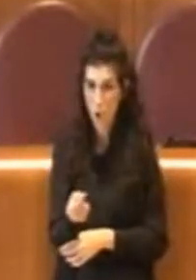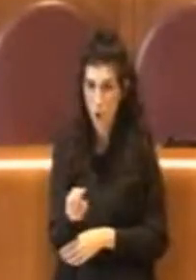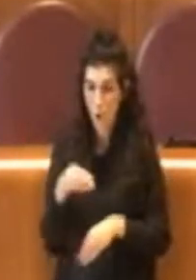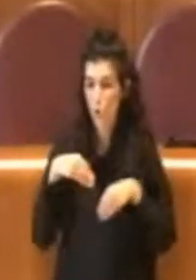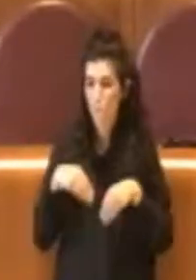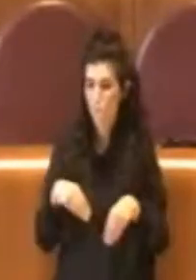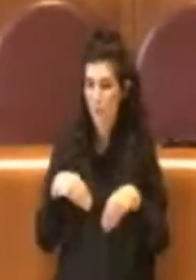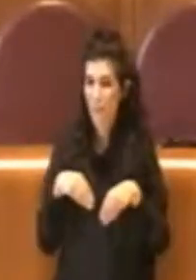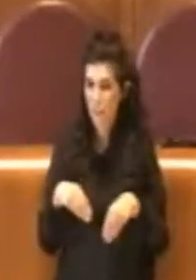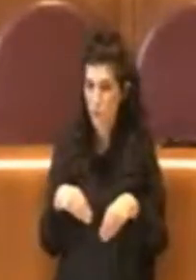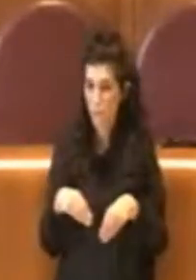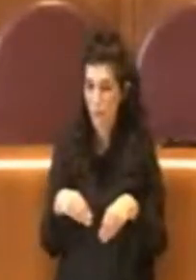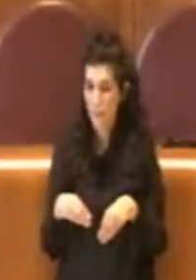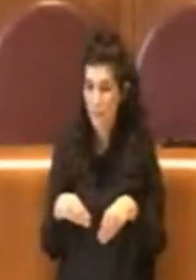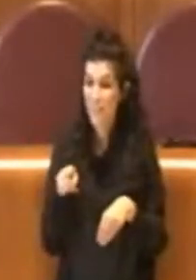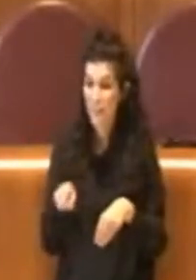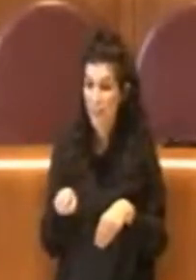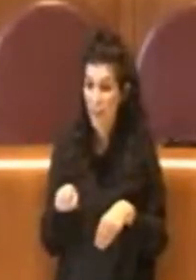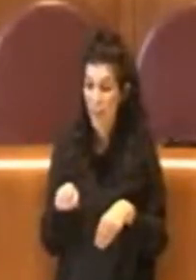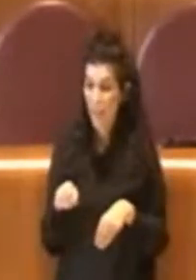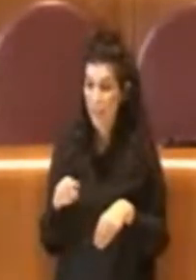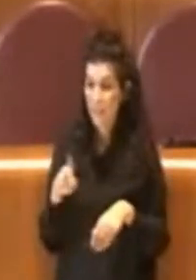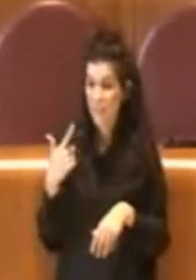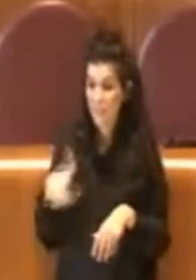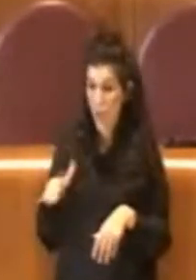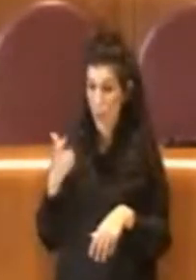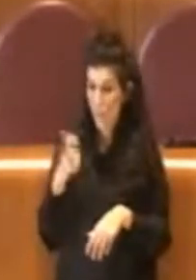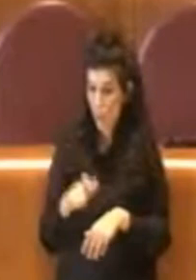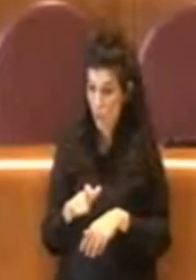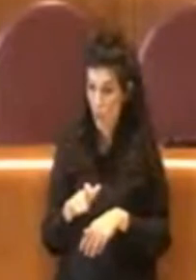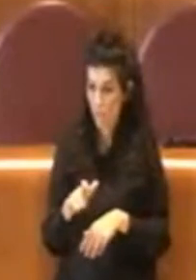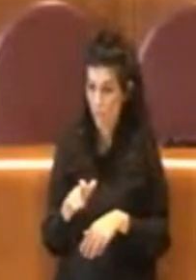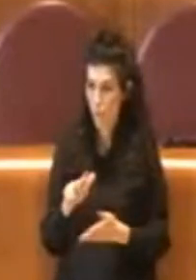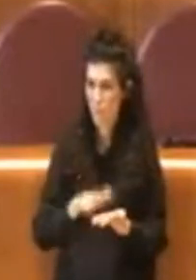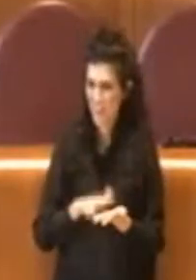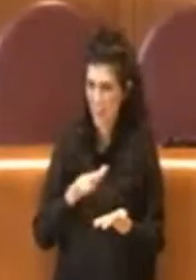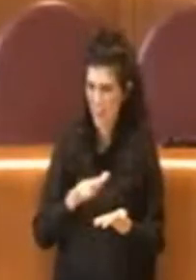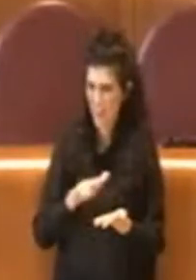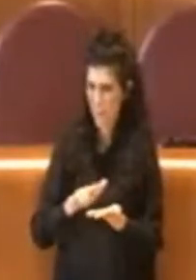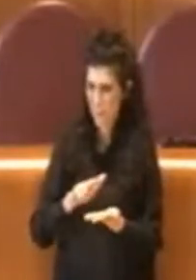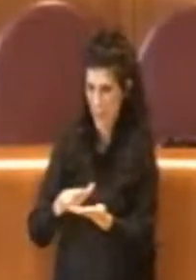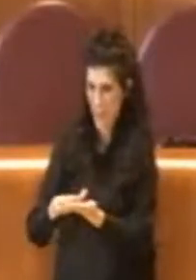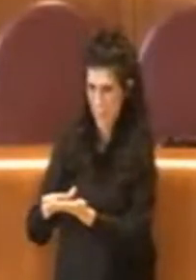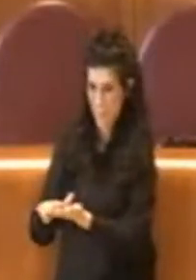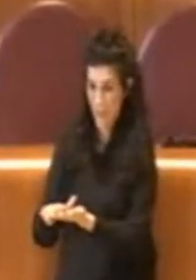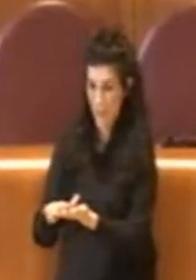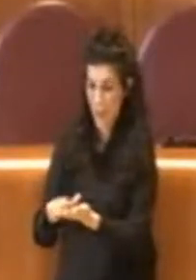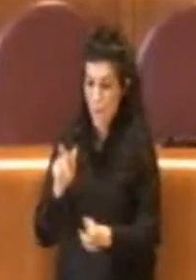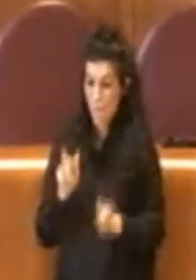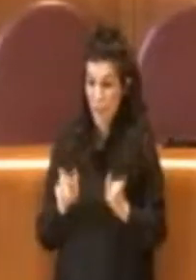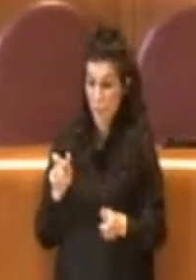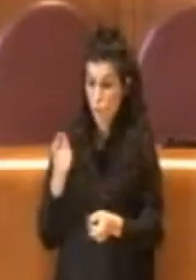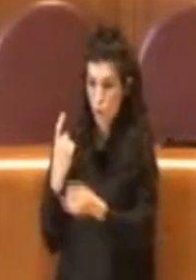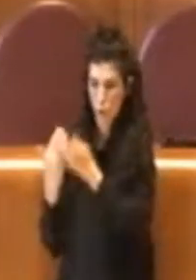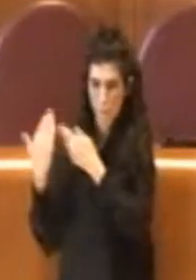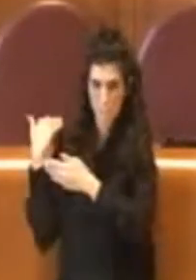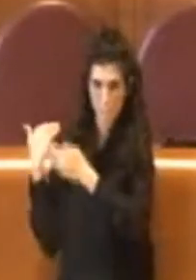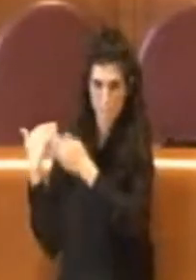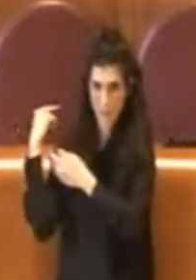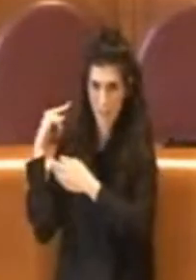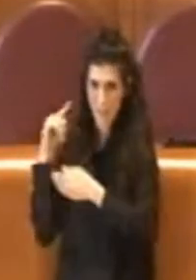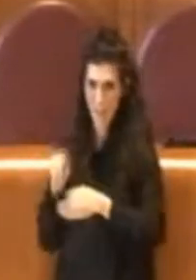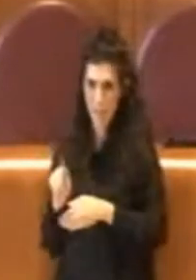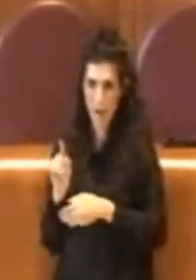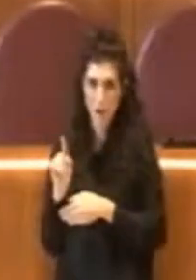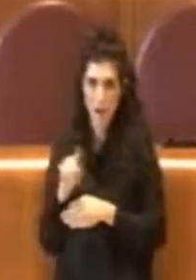perché? Perché le delibere di chi l'ha preceduta, anche nell'esercizio del